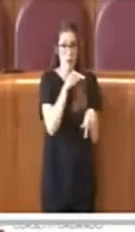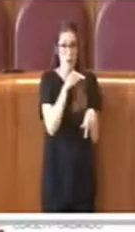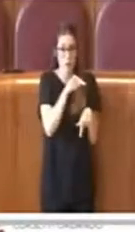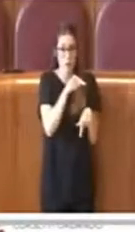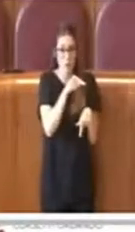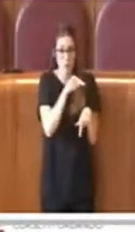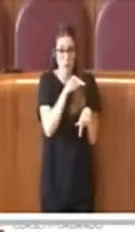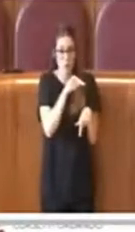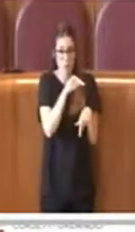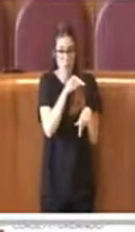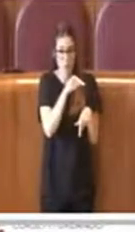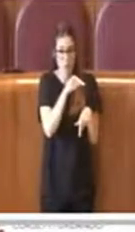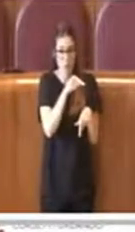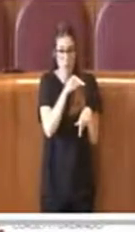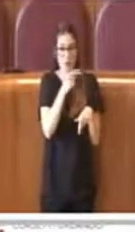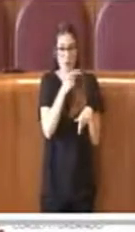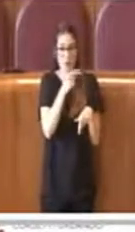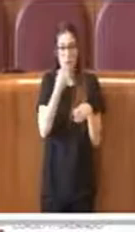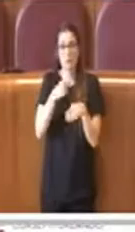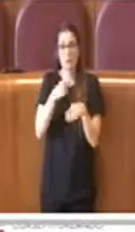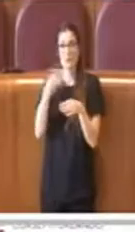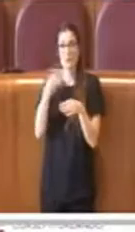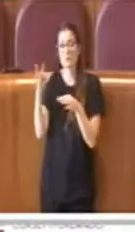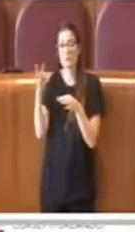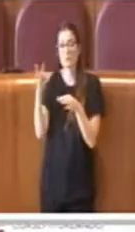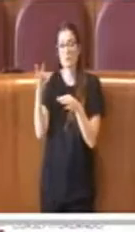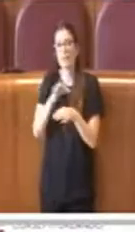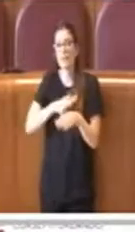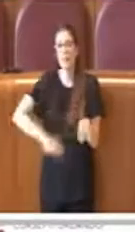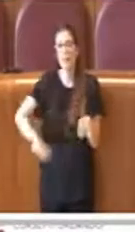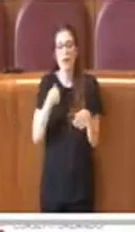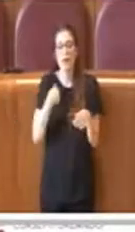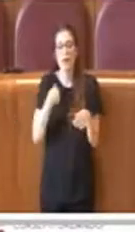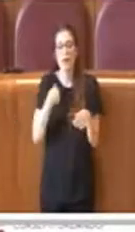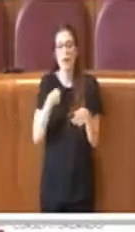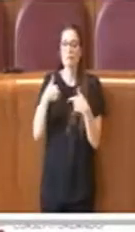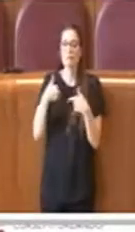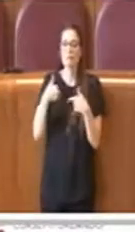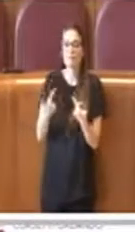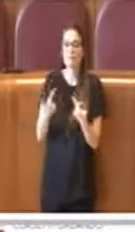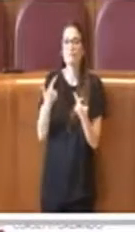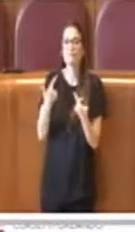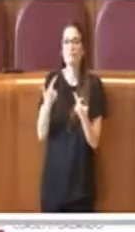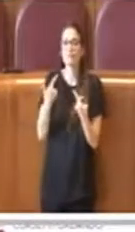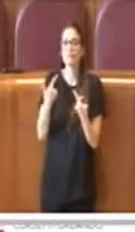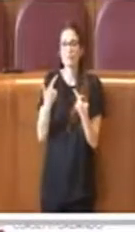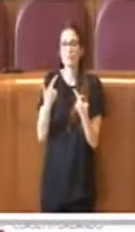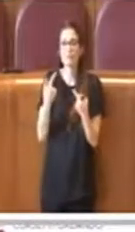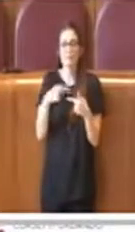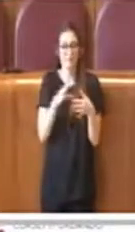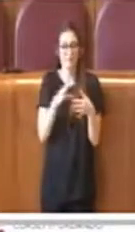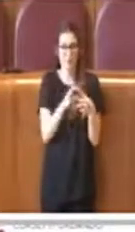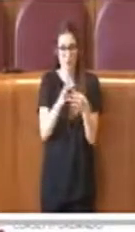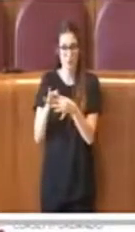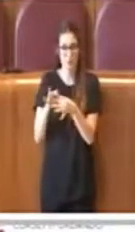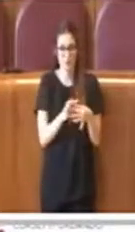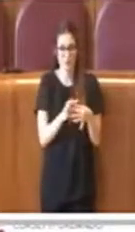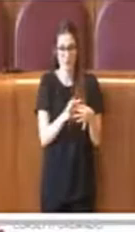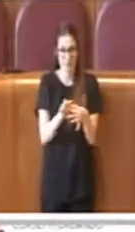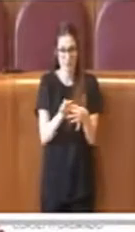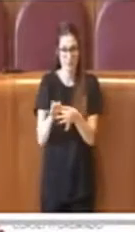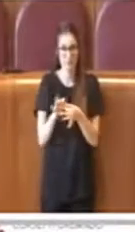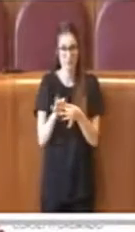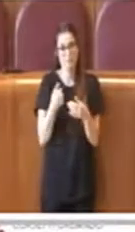e le specificità territoriali e rafforzando il ruolo di tutte le consulte che unite, questo almeno è il nostro